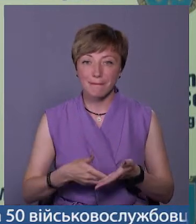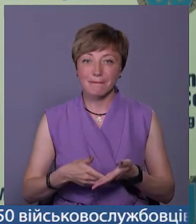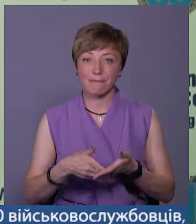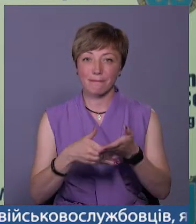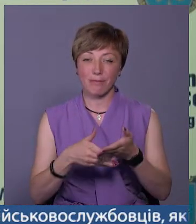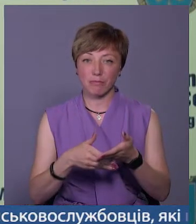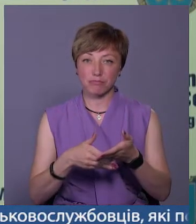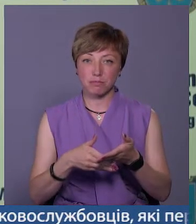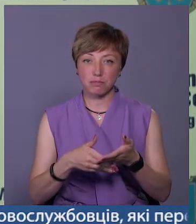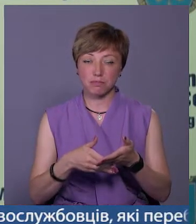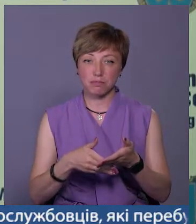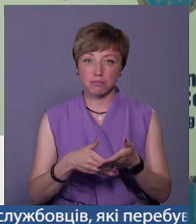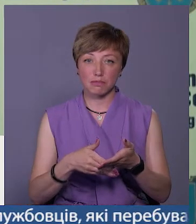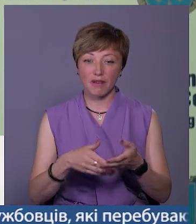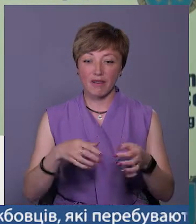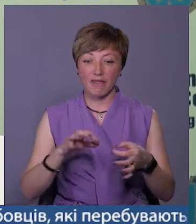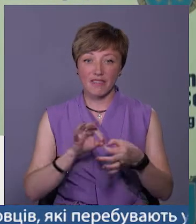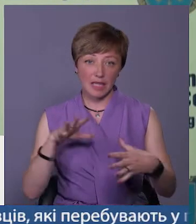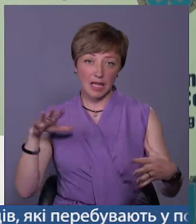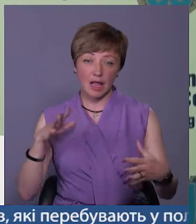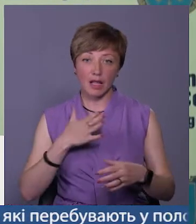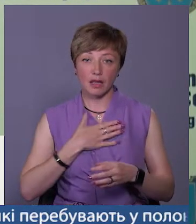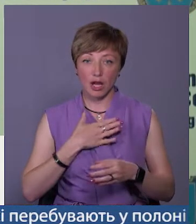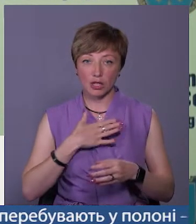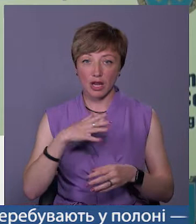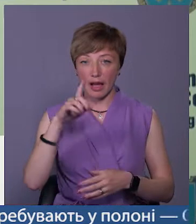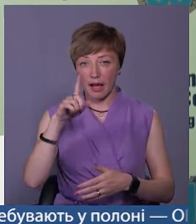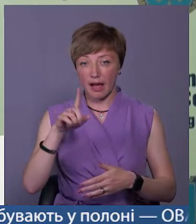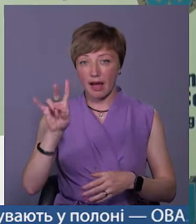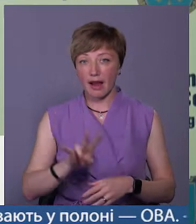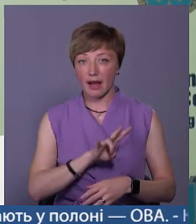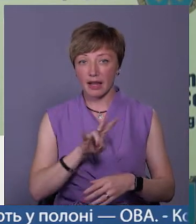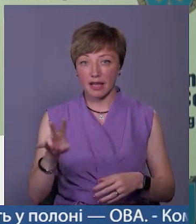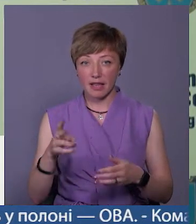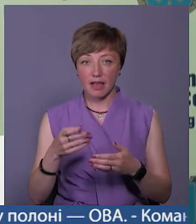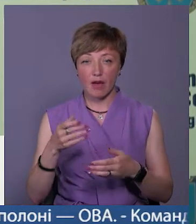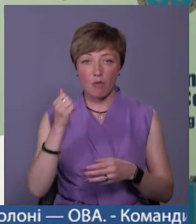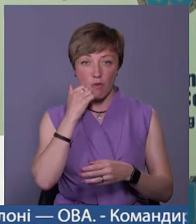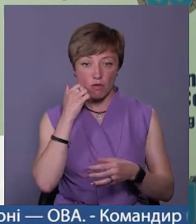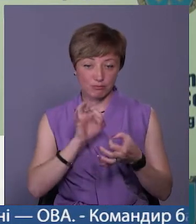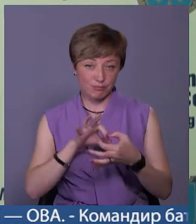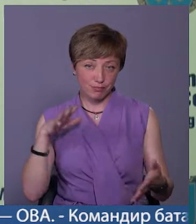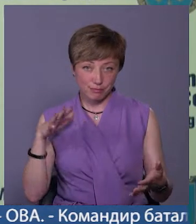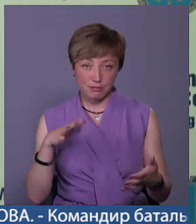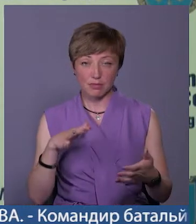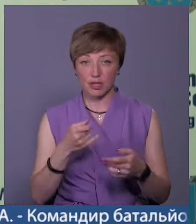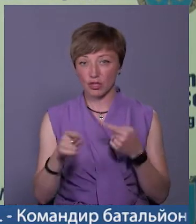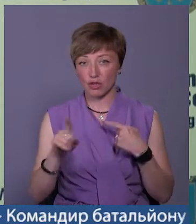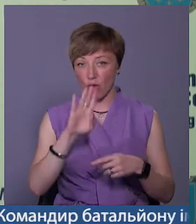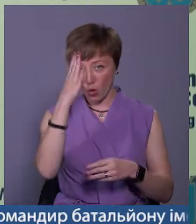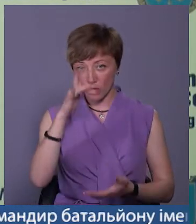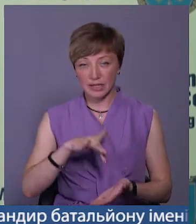від'єднання наших релігійних організацій від МП і від інших ворожих